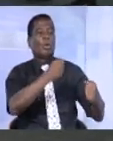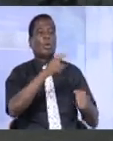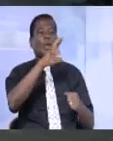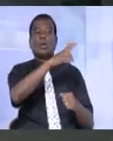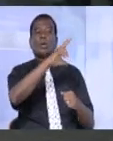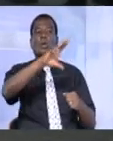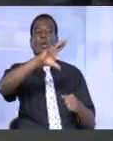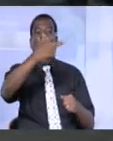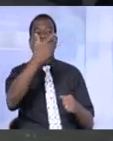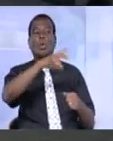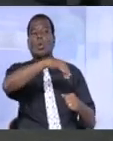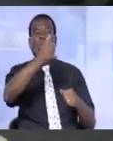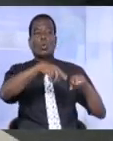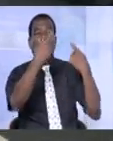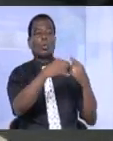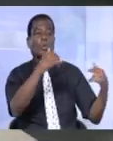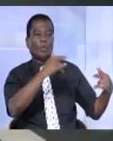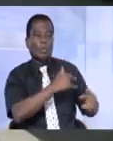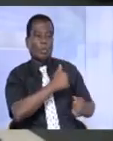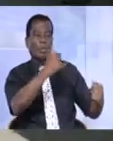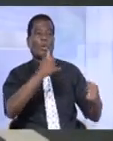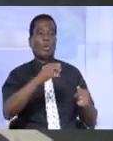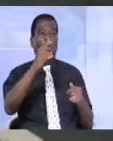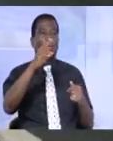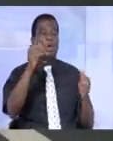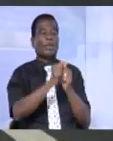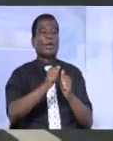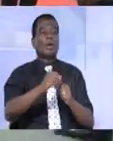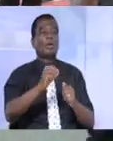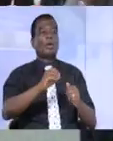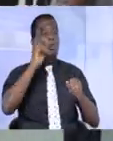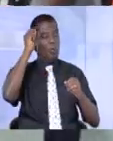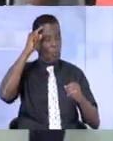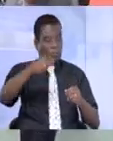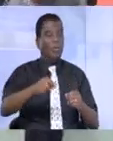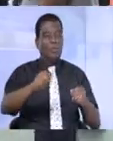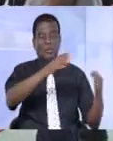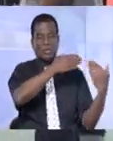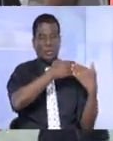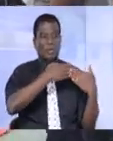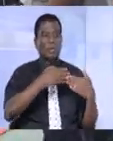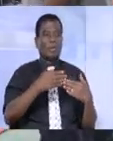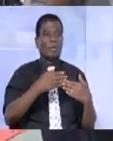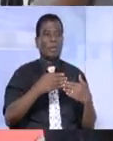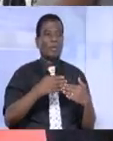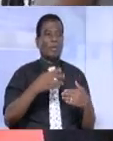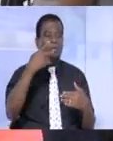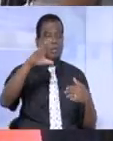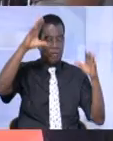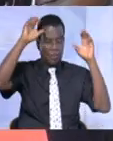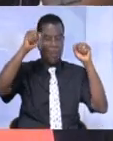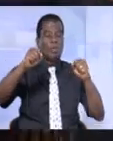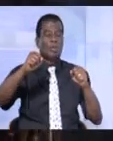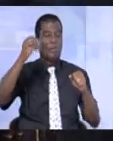trois pelotons du bataillon d'attillerie sol-air, aux ordres du chef d'escadron Éric Kofi-Oba, commandant des troupes. Puis le chef de l'état